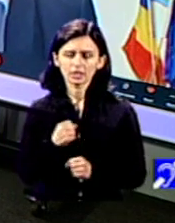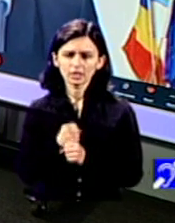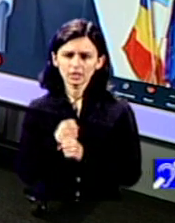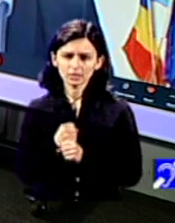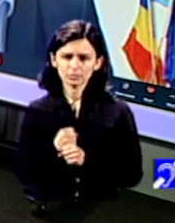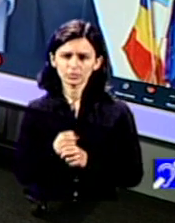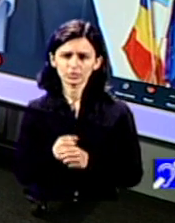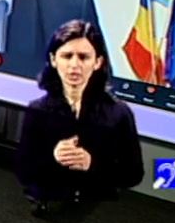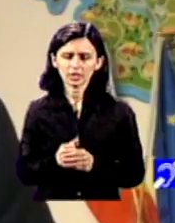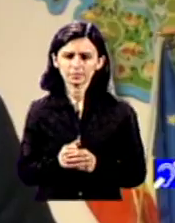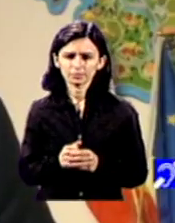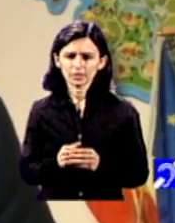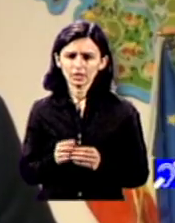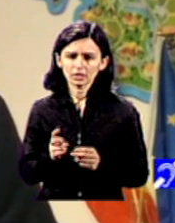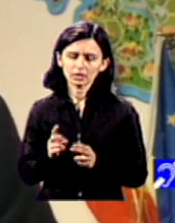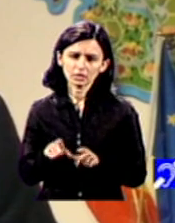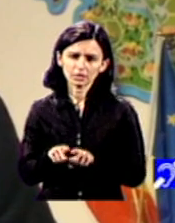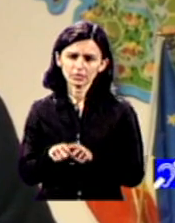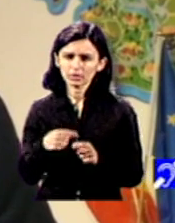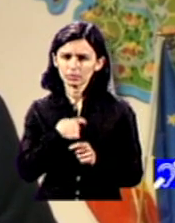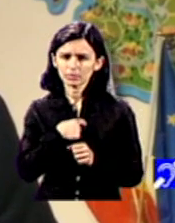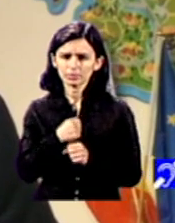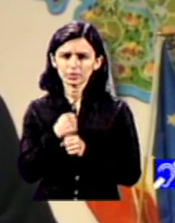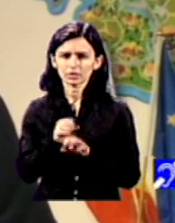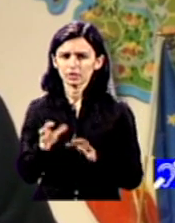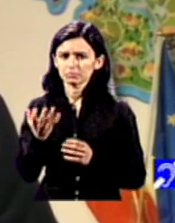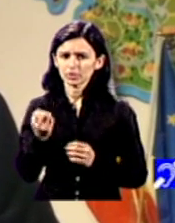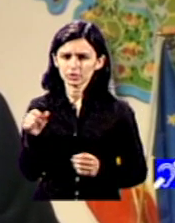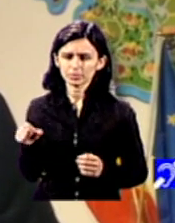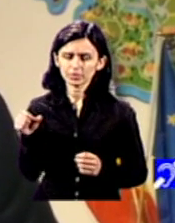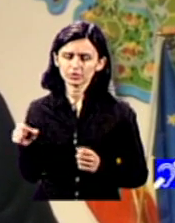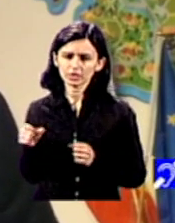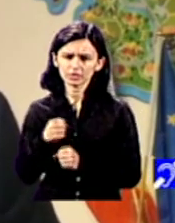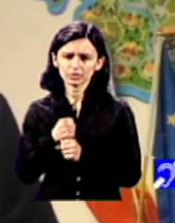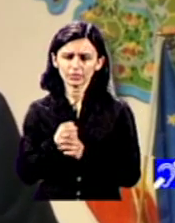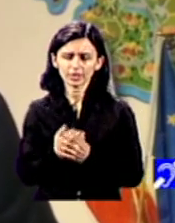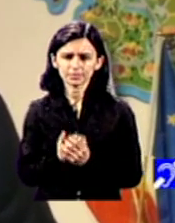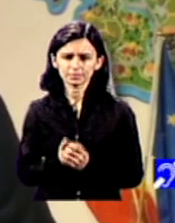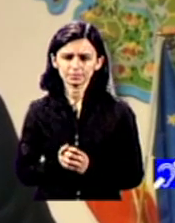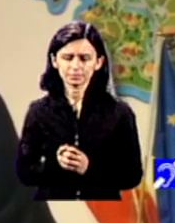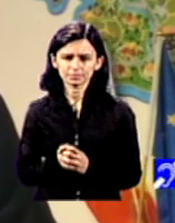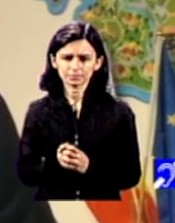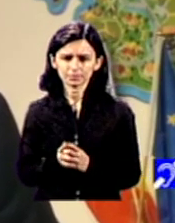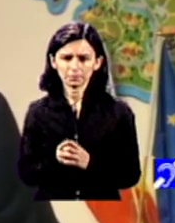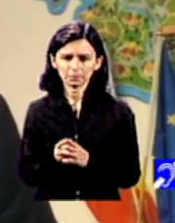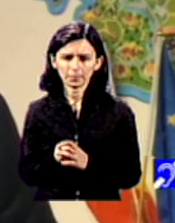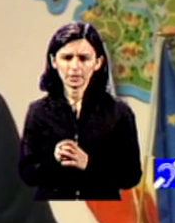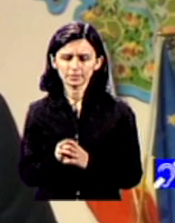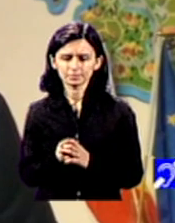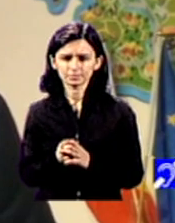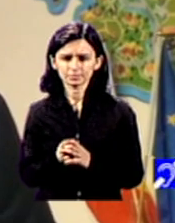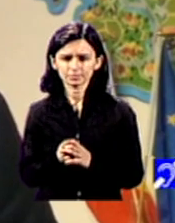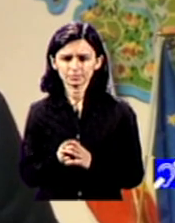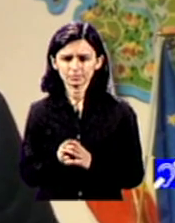efectivă așa cum pot aceste persoane să o desfășoare și aici un lucru vreau să mai scot în evidență care e complet dat peste cap